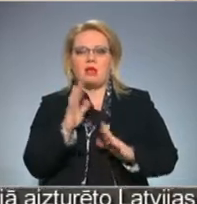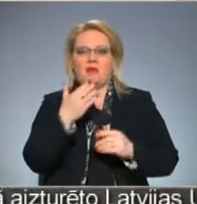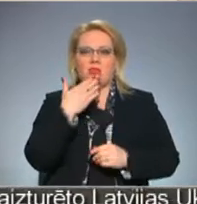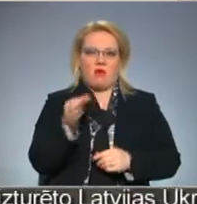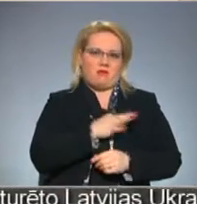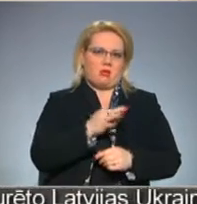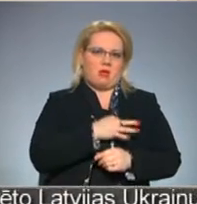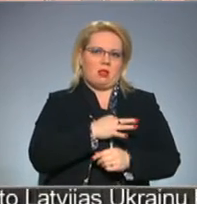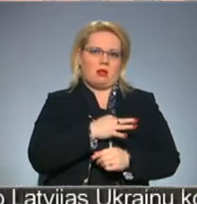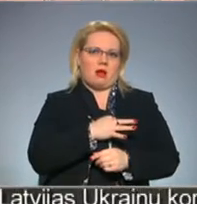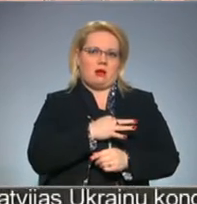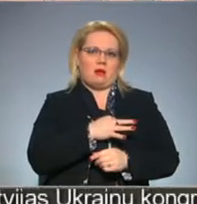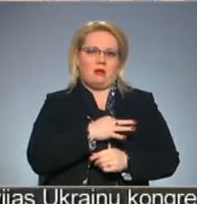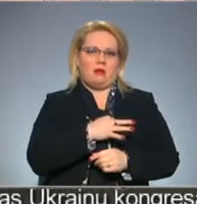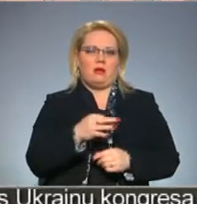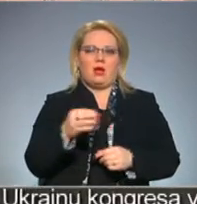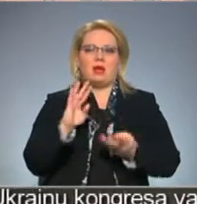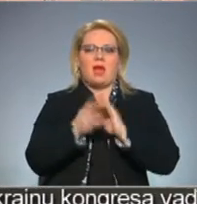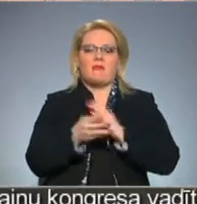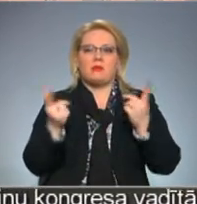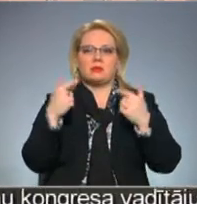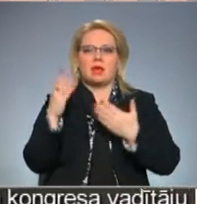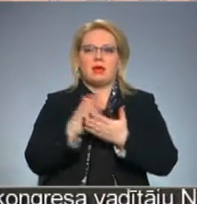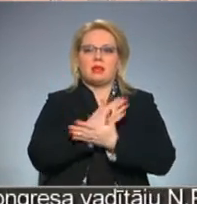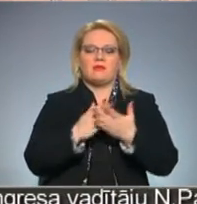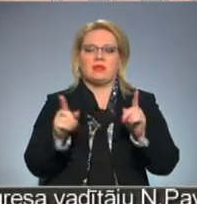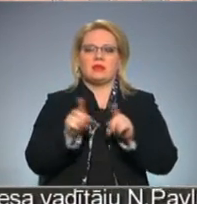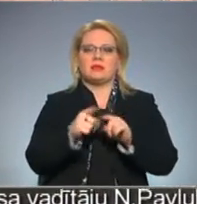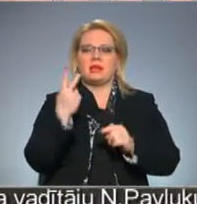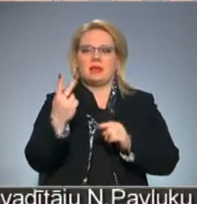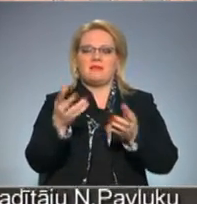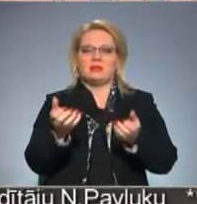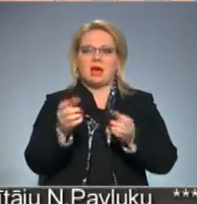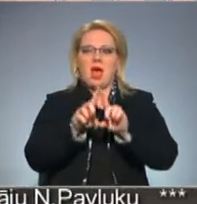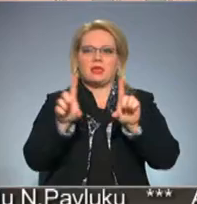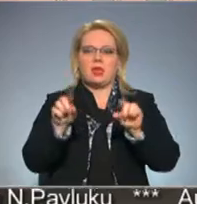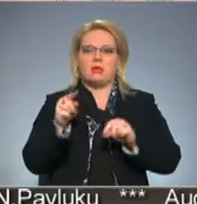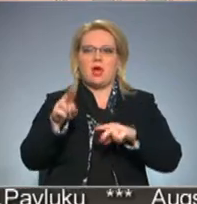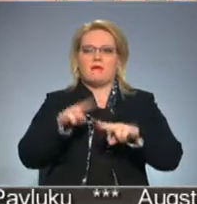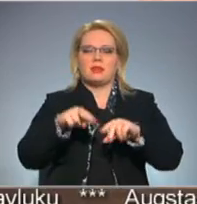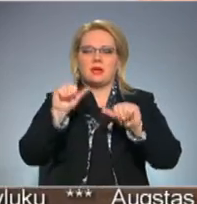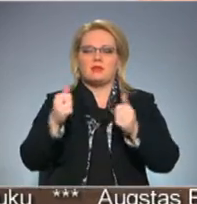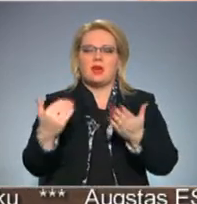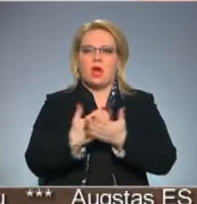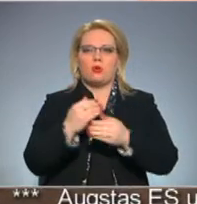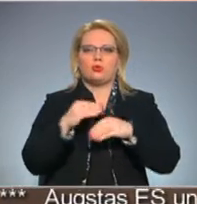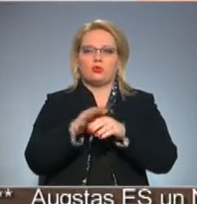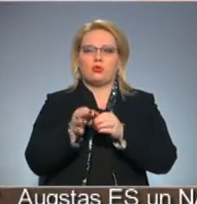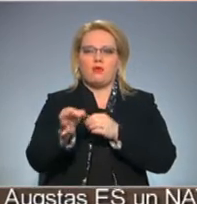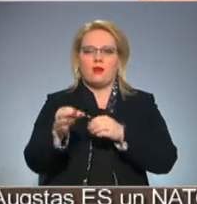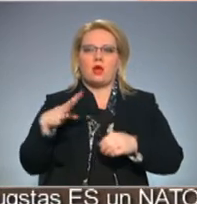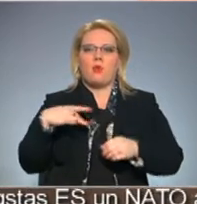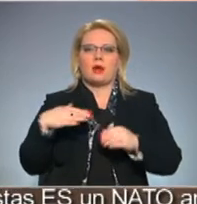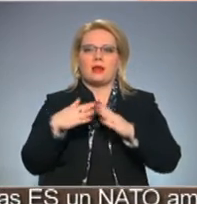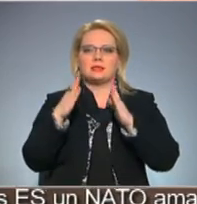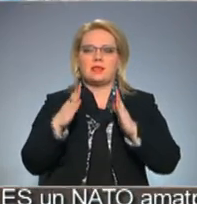auga? tāpēc nu. Reformas laikā likvidēts arī divas aģentūras, tā vietā izveidojot jaunu struktūru vienību ogrisnām